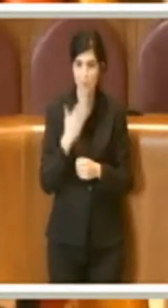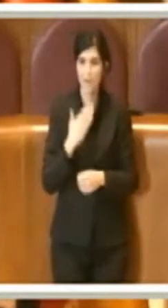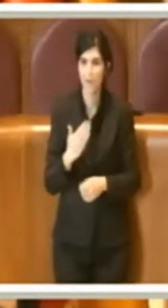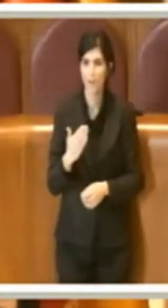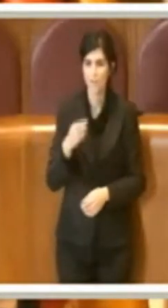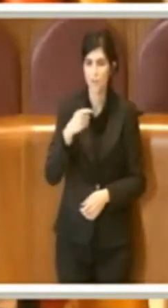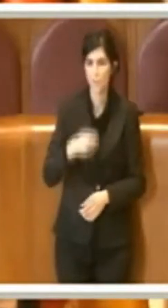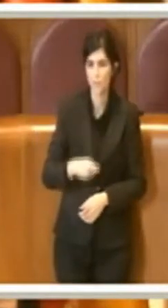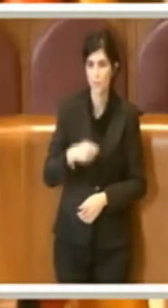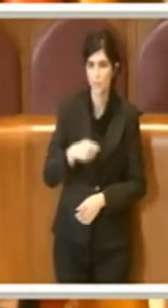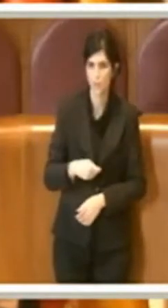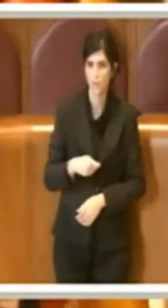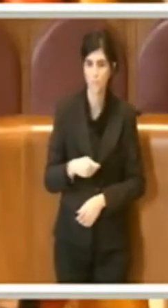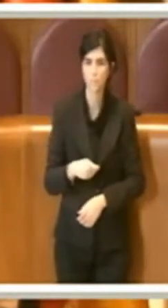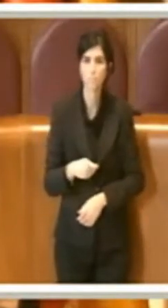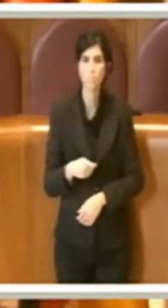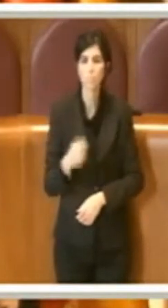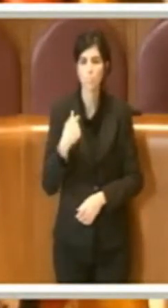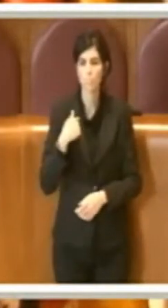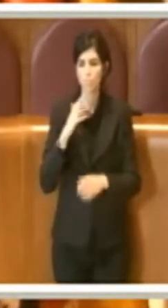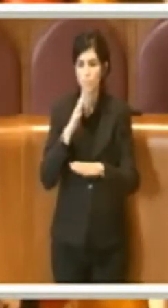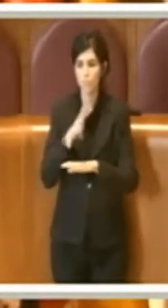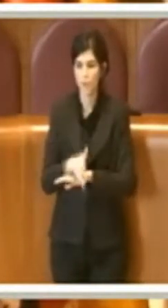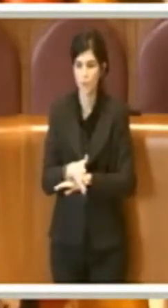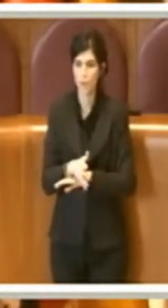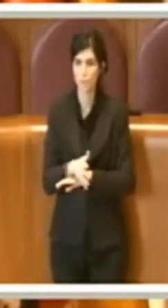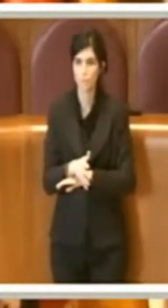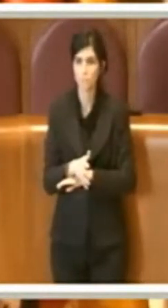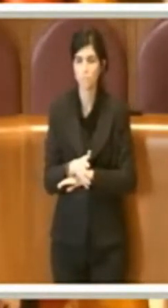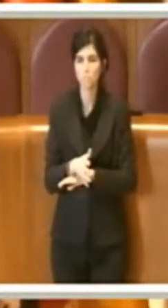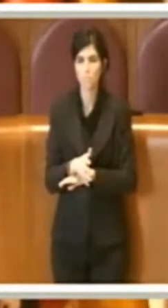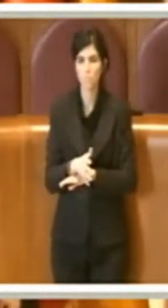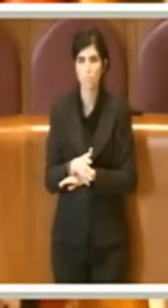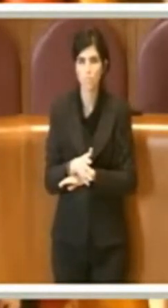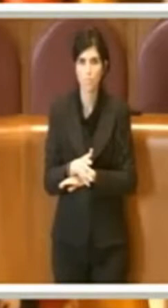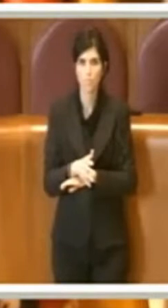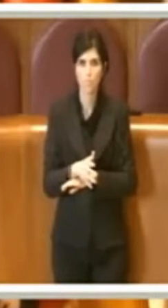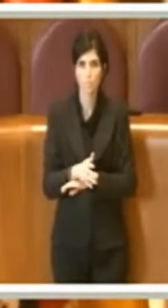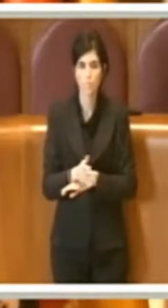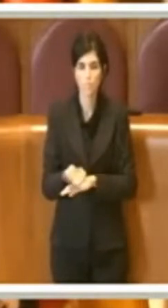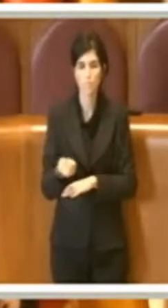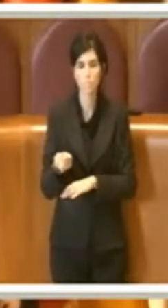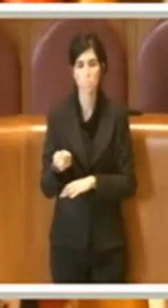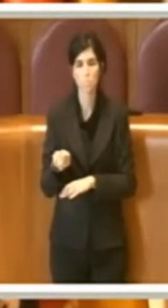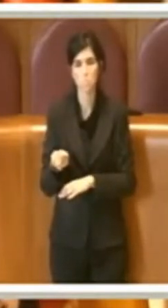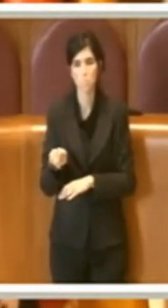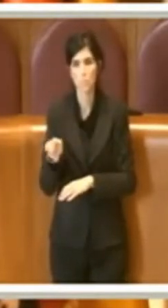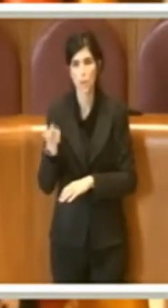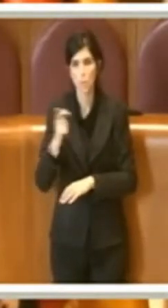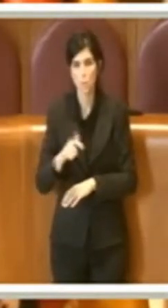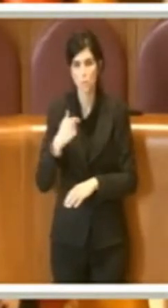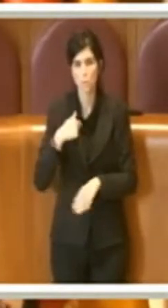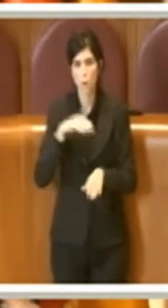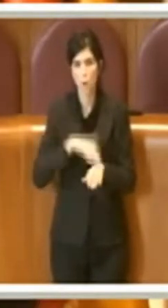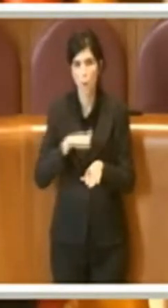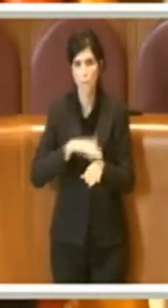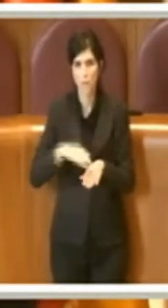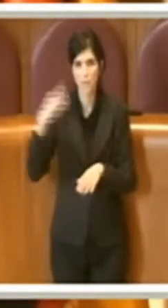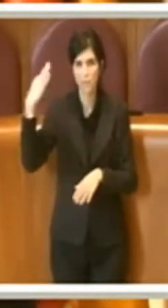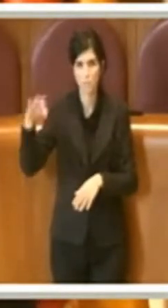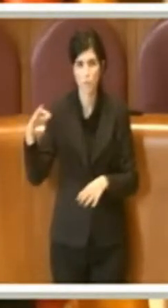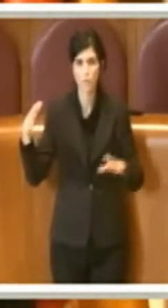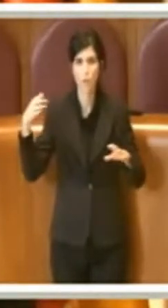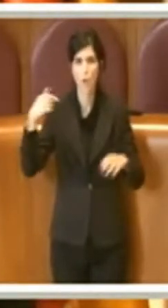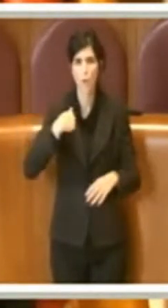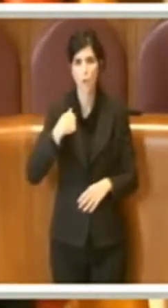Grazie Presidente, ma intervengo ovviamente per ciò che riguarda le mie competenze specifiche in qualità di